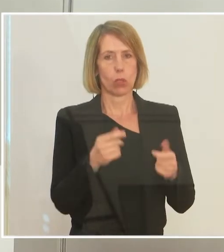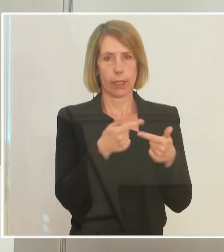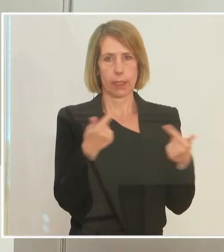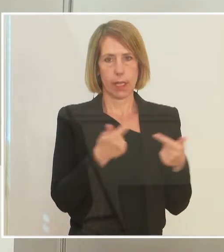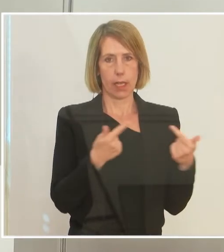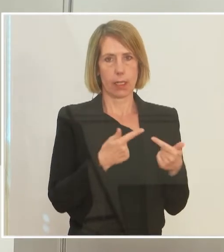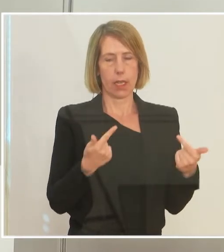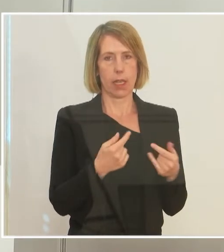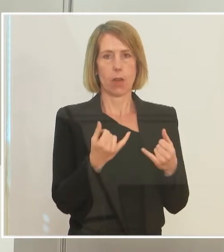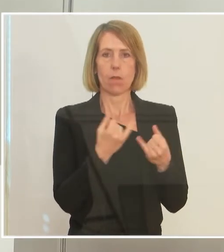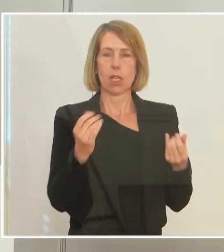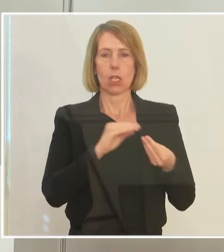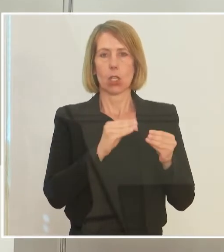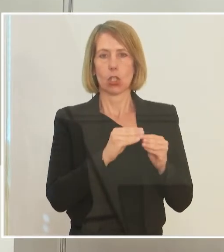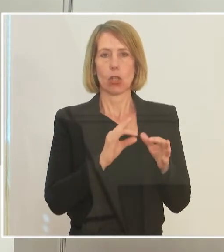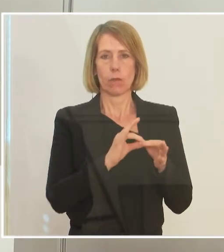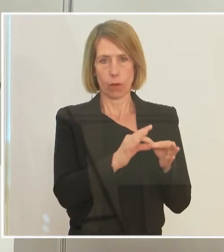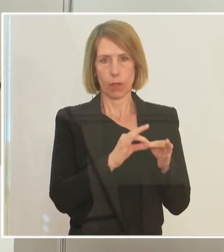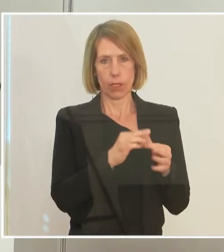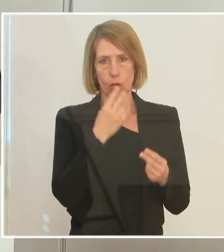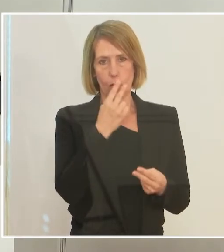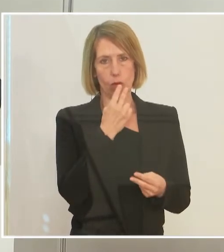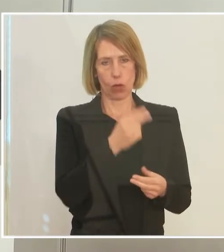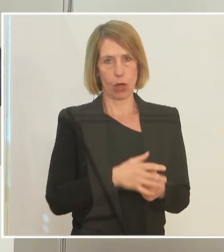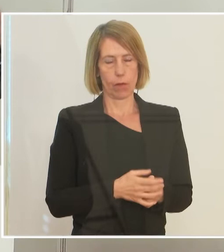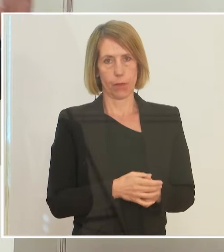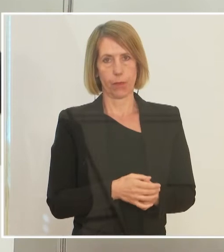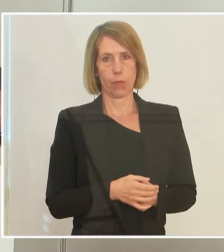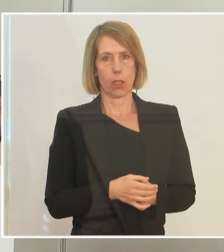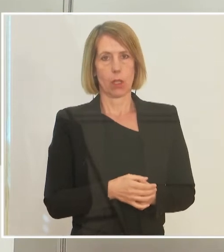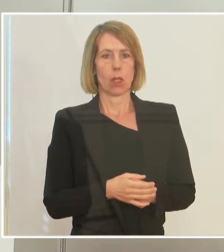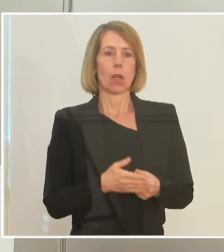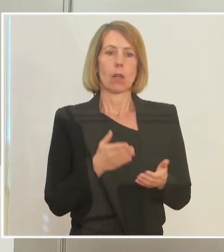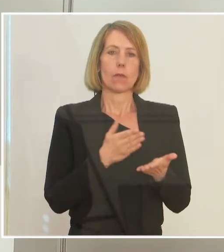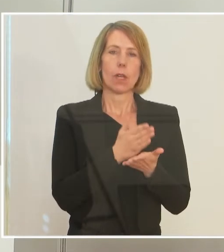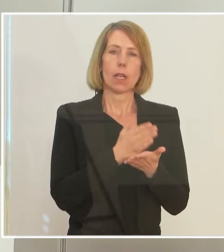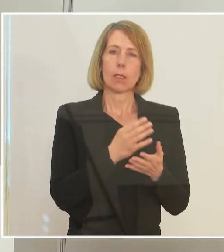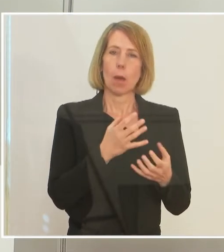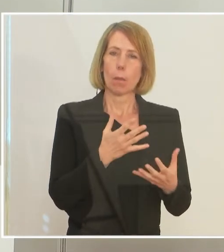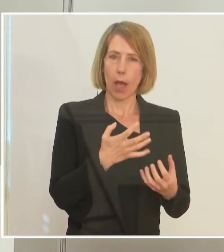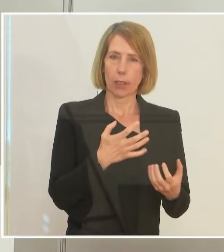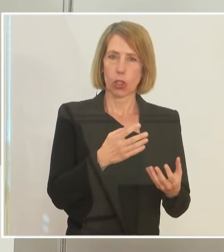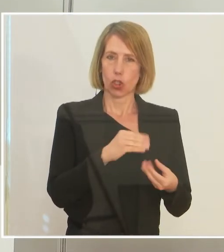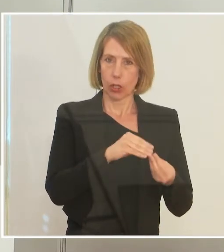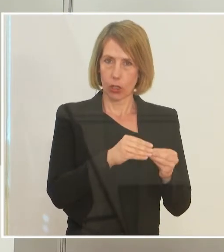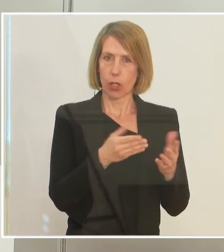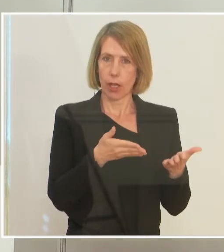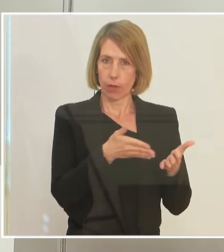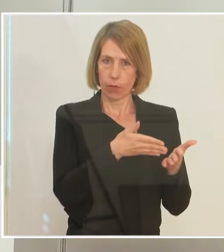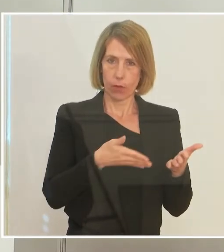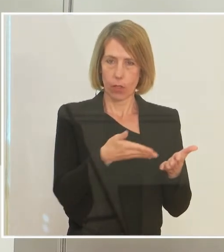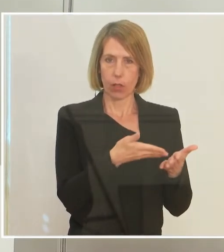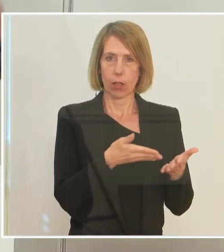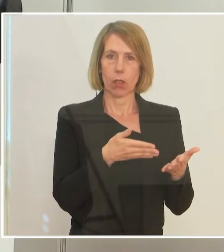die Geschäftsbeziehungen sind und ob in den praktischen Geschäften wirklich eine Corona